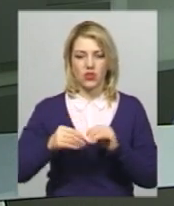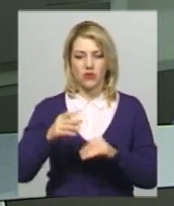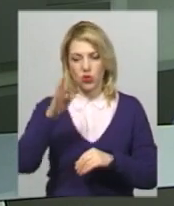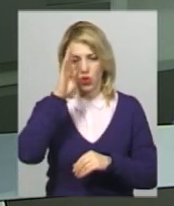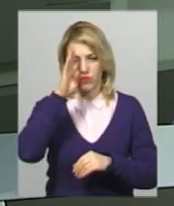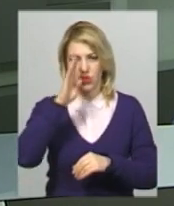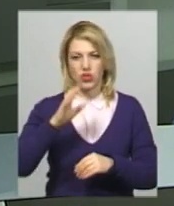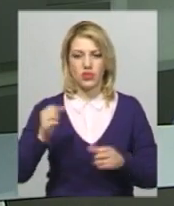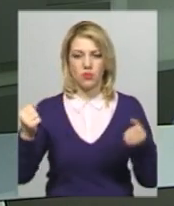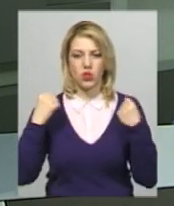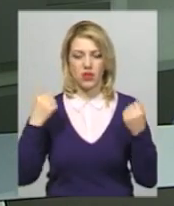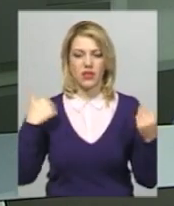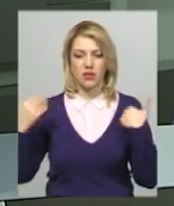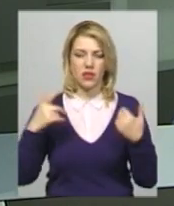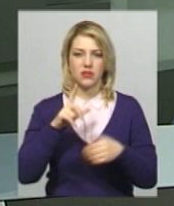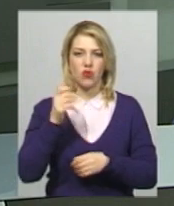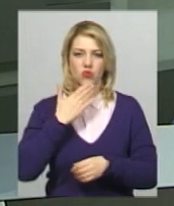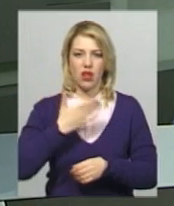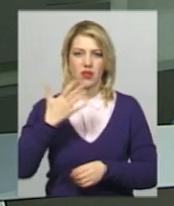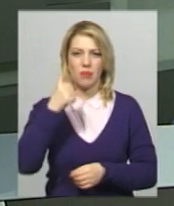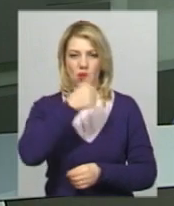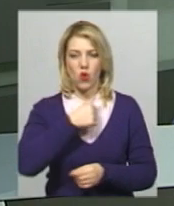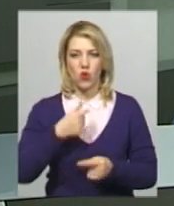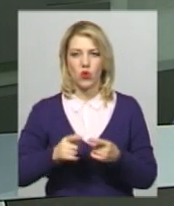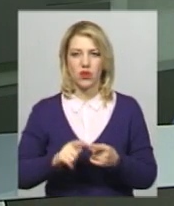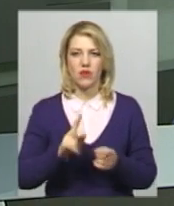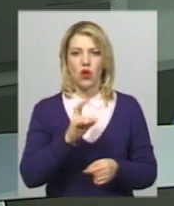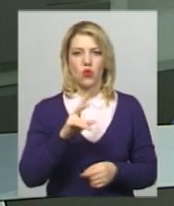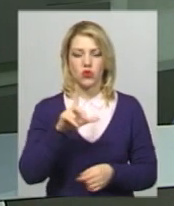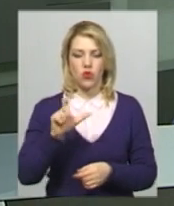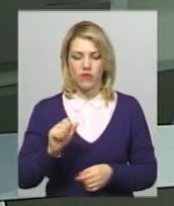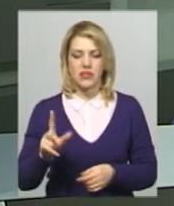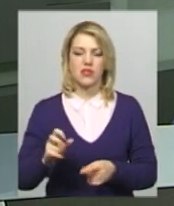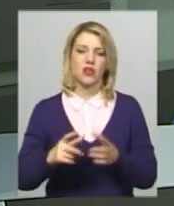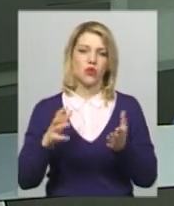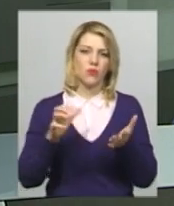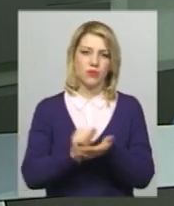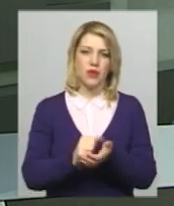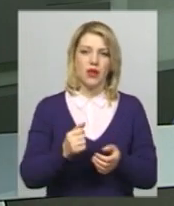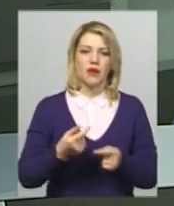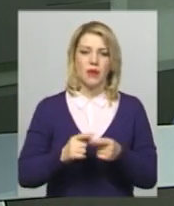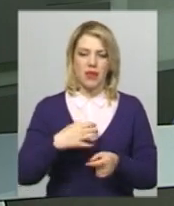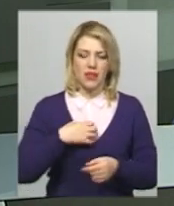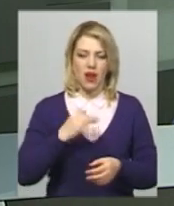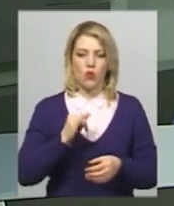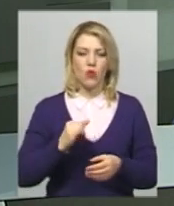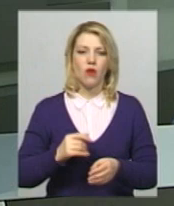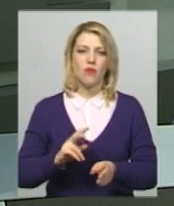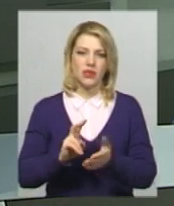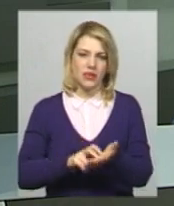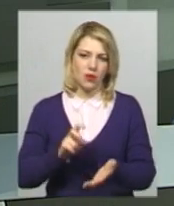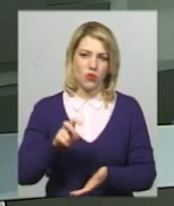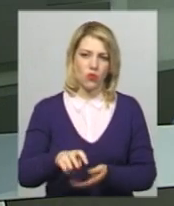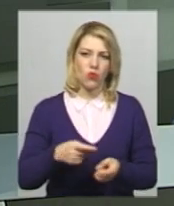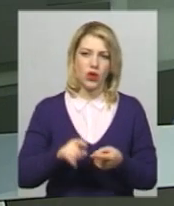спортивній гімнастиці за останні 5 років. Баргарита Козловська свою бронзову медаль завоювала в опорному стрибку. І зрештою 10 хмельницьких